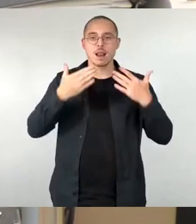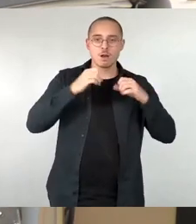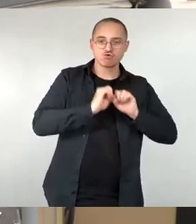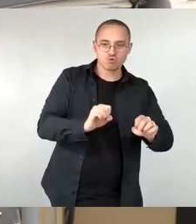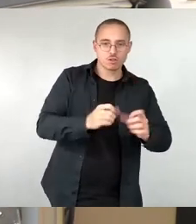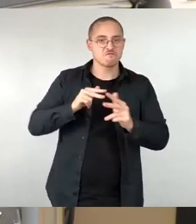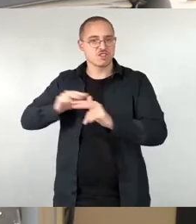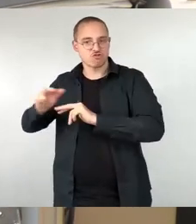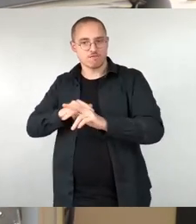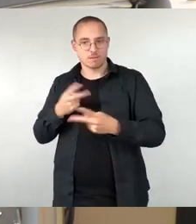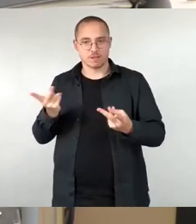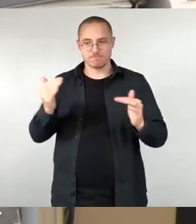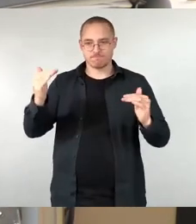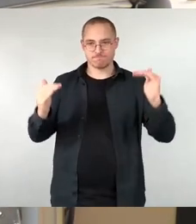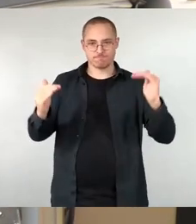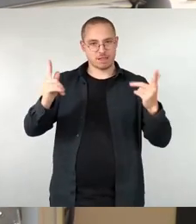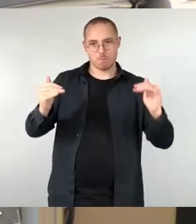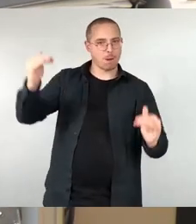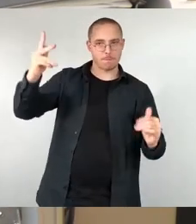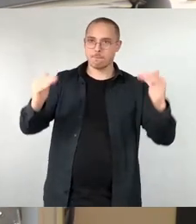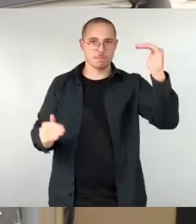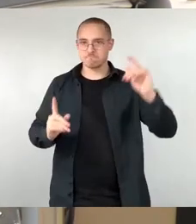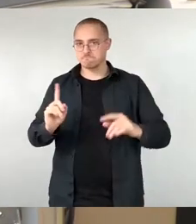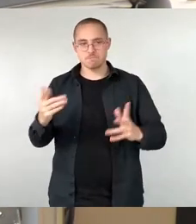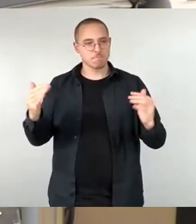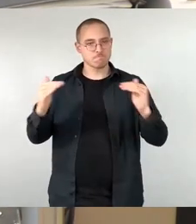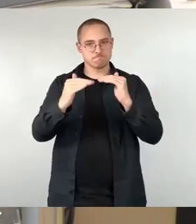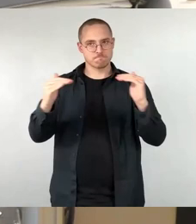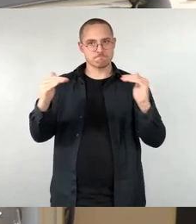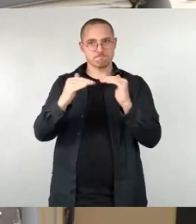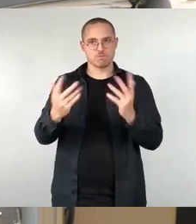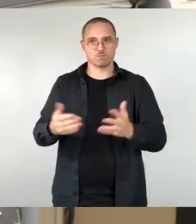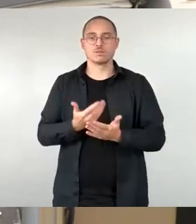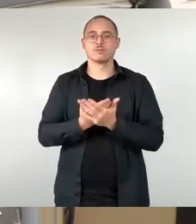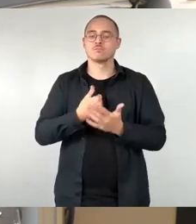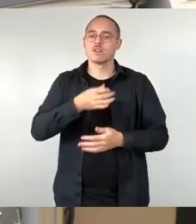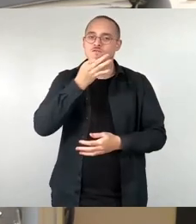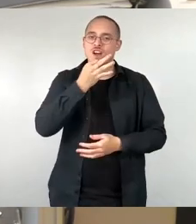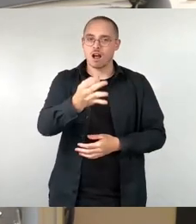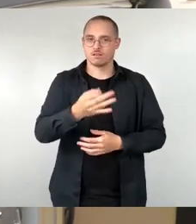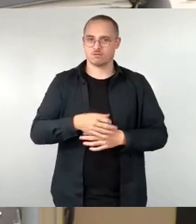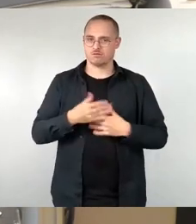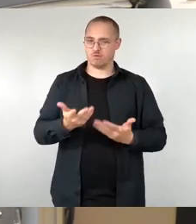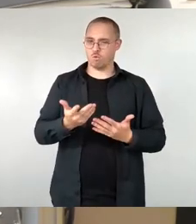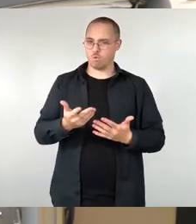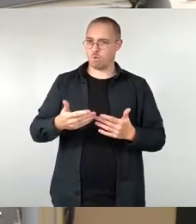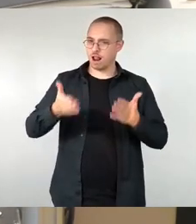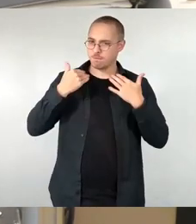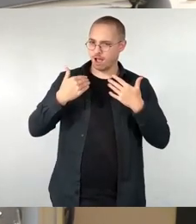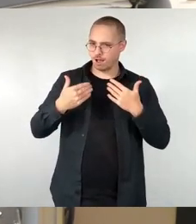Ich frage Sie, liebe Stadträtinnen, ob wir uns denn über den Zweck eines Klimabeirats einig sind.